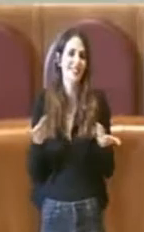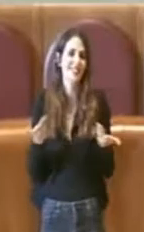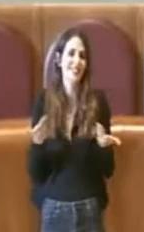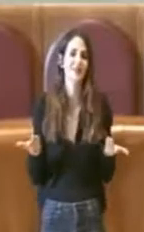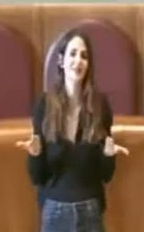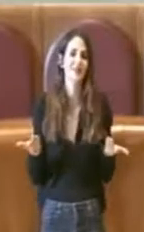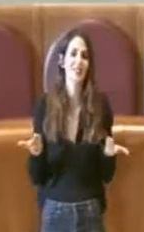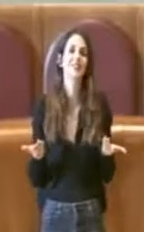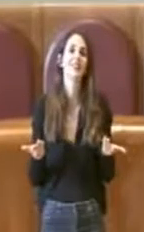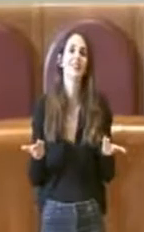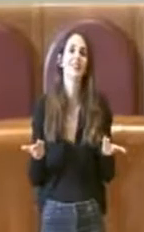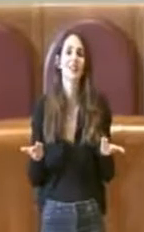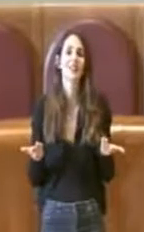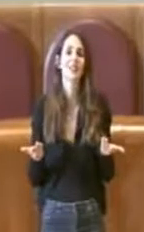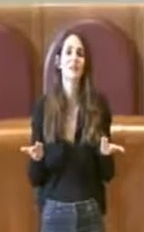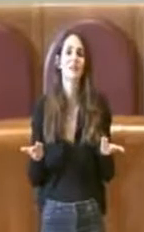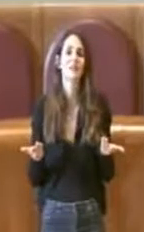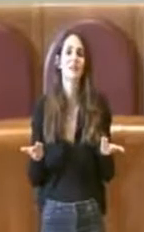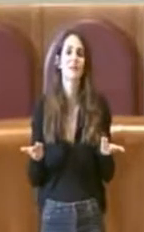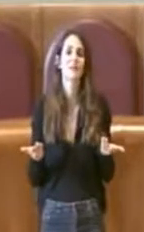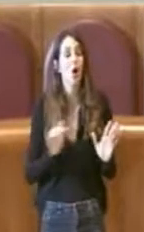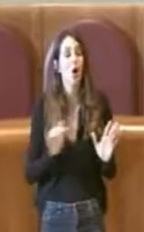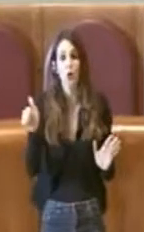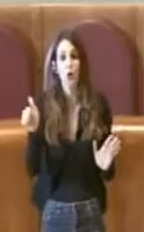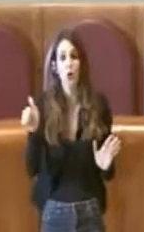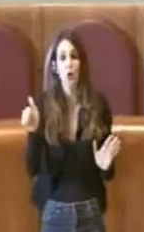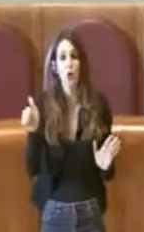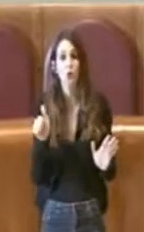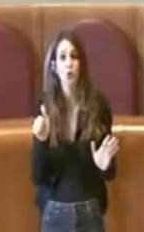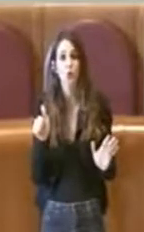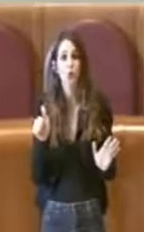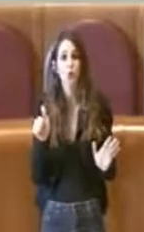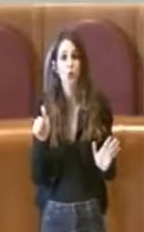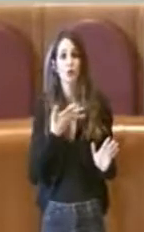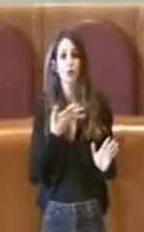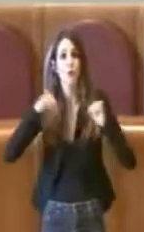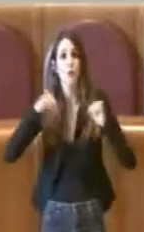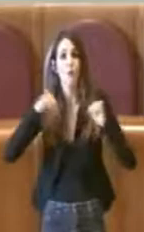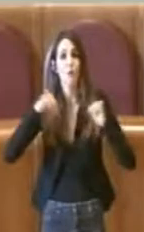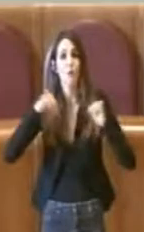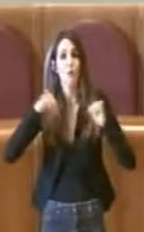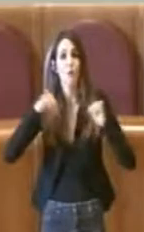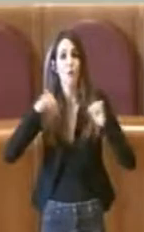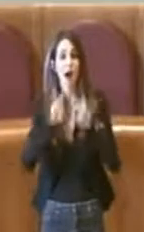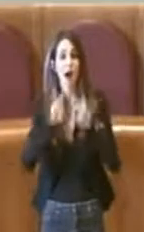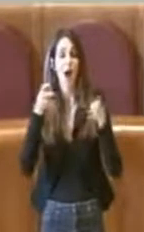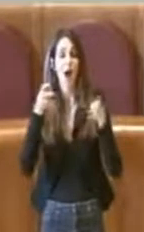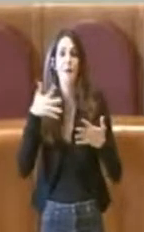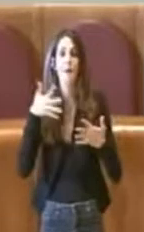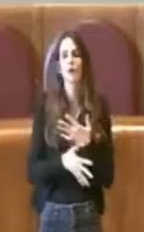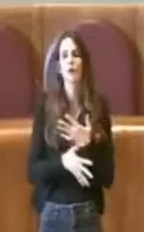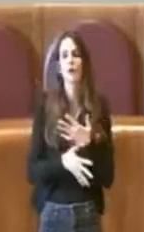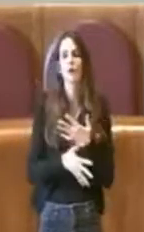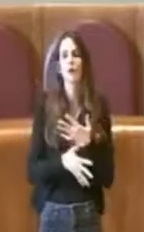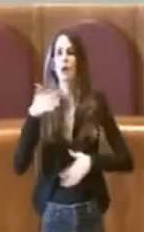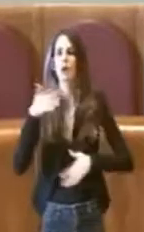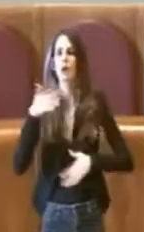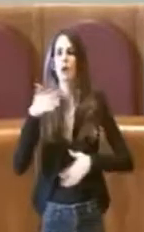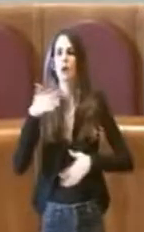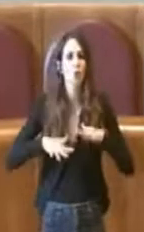farlo, devono comunque, hanno la possibilità di approfondire e di chiedere qualora non abbiano